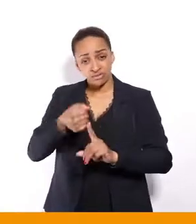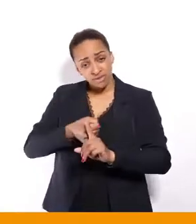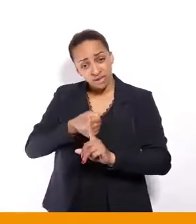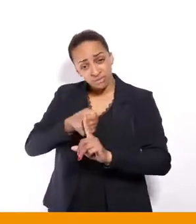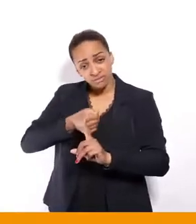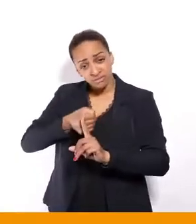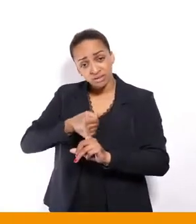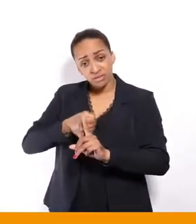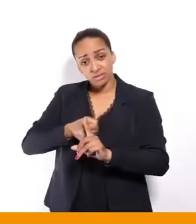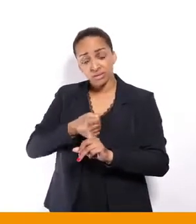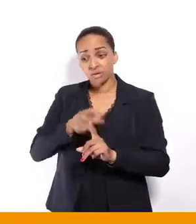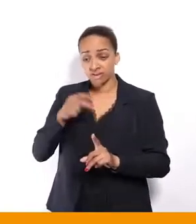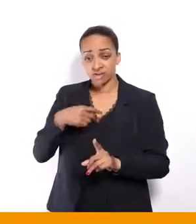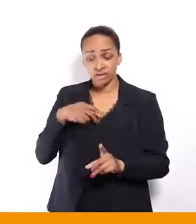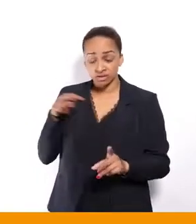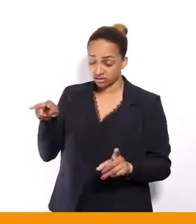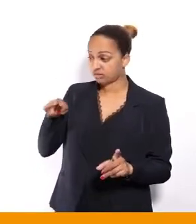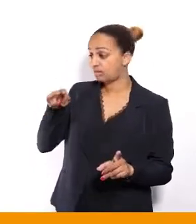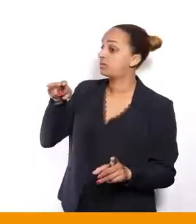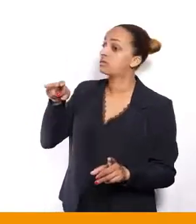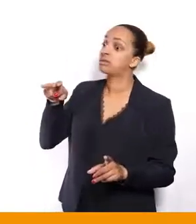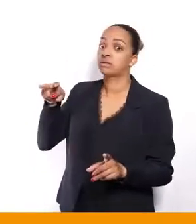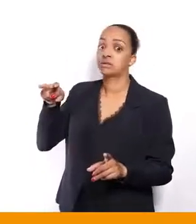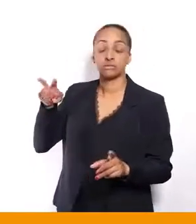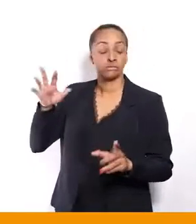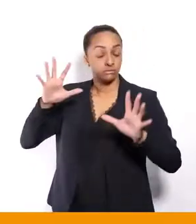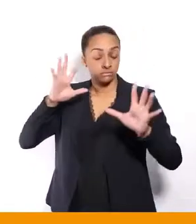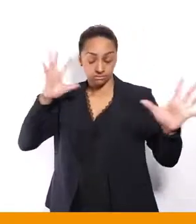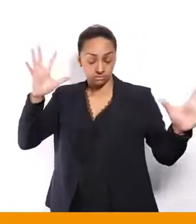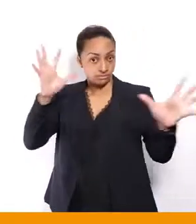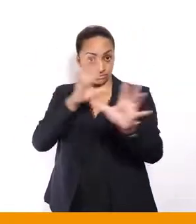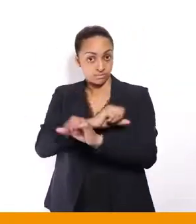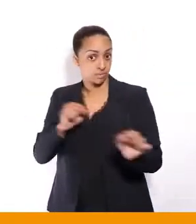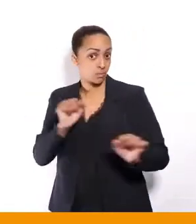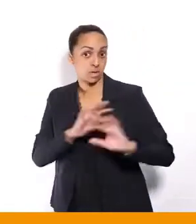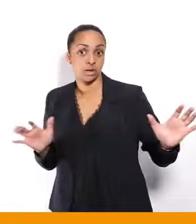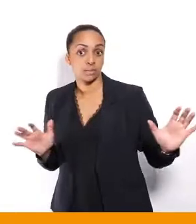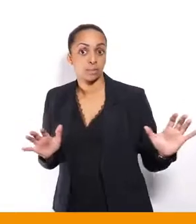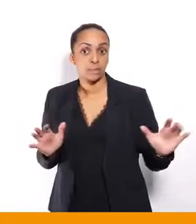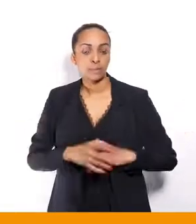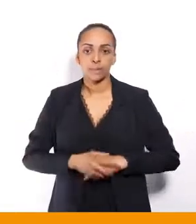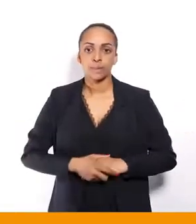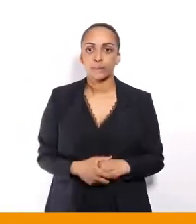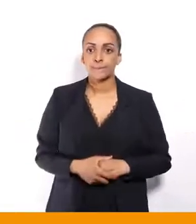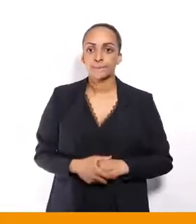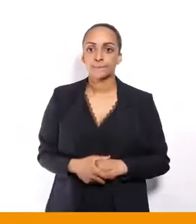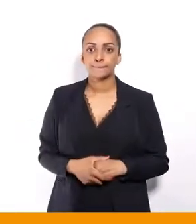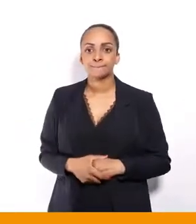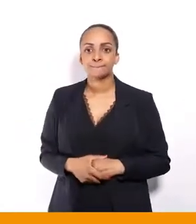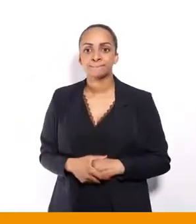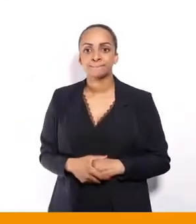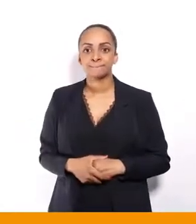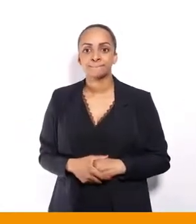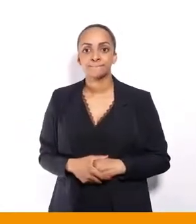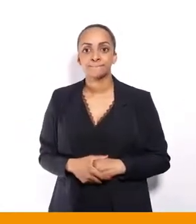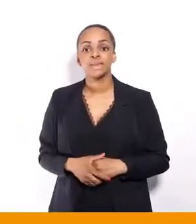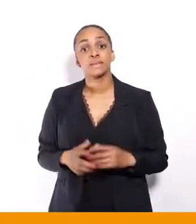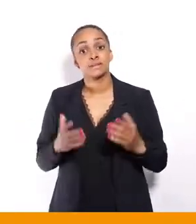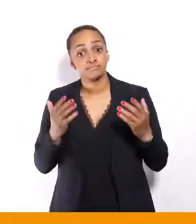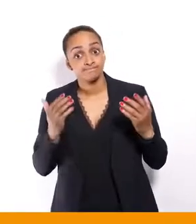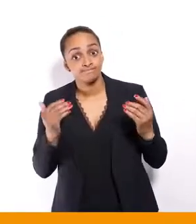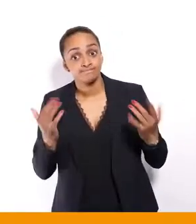c'est révoltant, moi, je trouve, de bout en bout, voilà. Non, mais c'est sûr que vous mettez le doigt sur un point